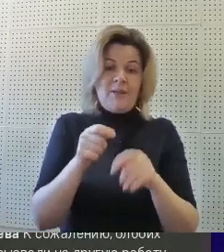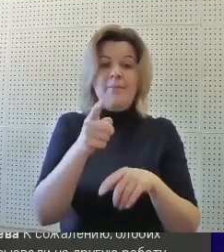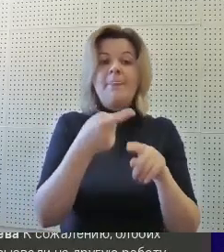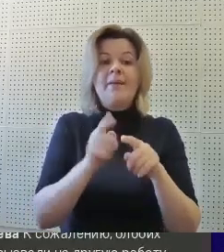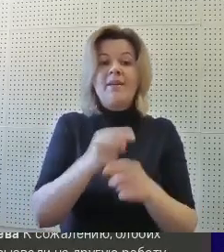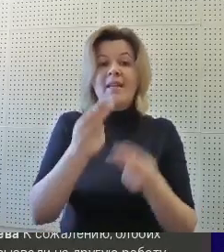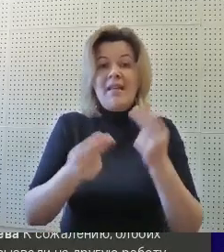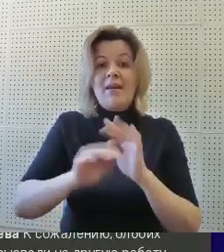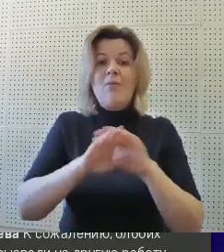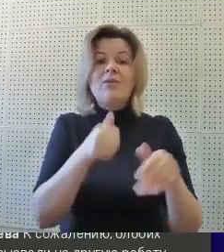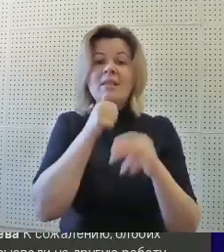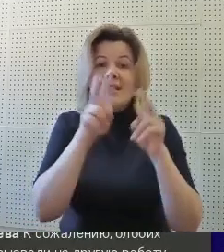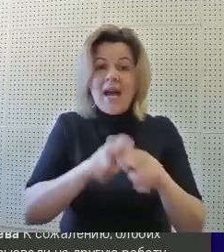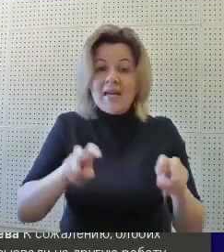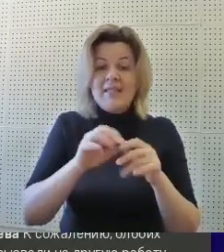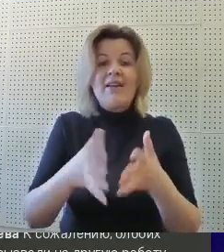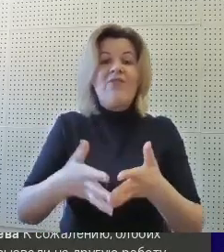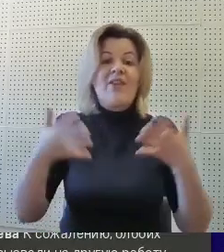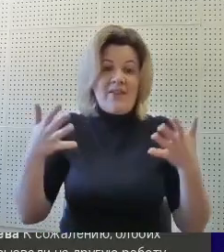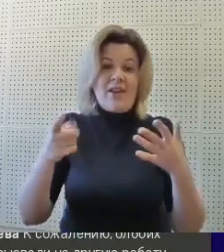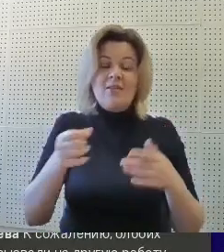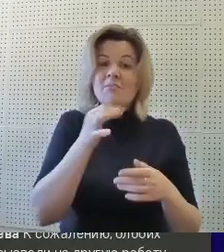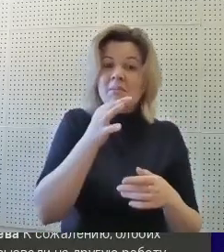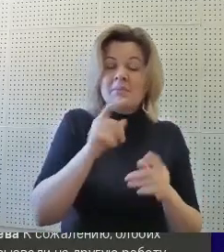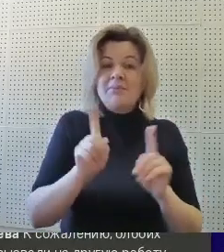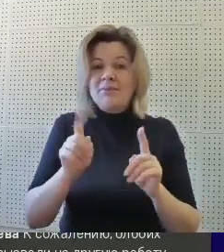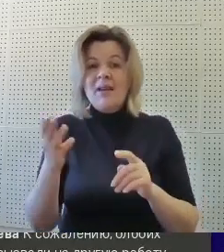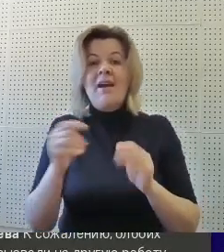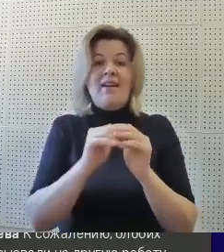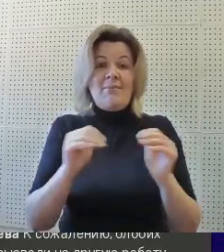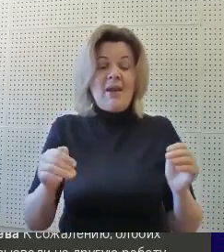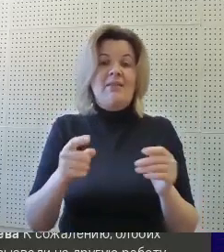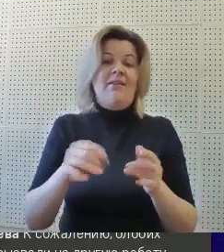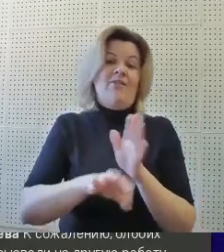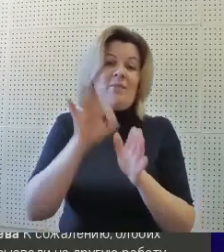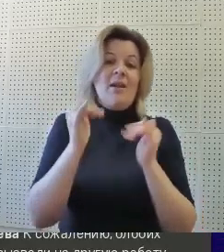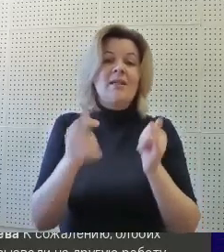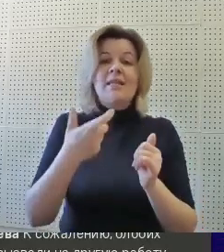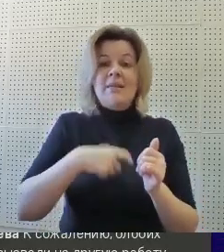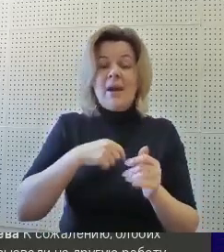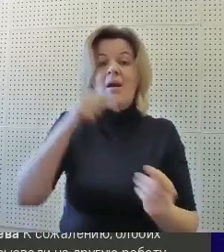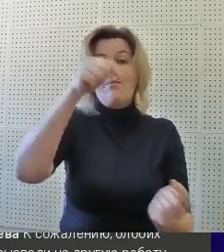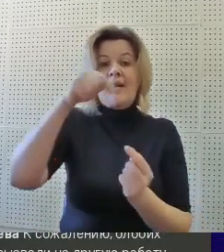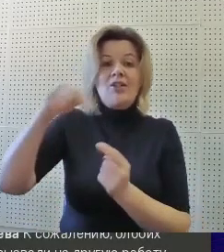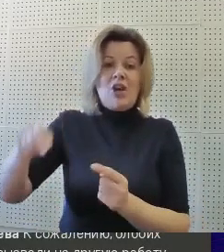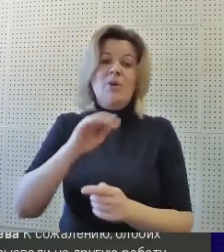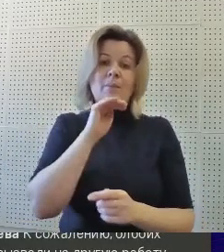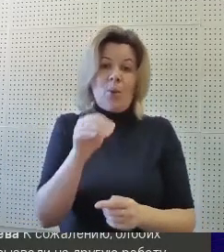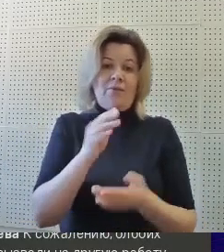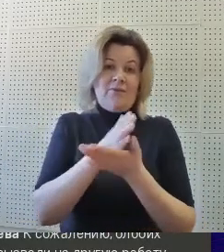В данной игре после диагностики и выявленных предпочтений ребята выбирали для себя подходящие